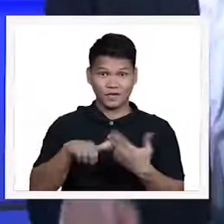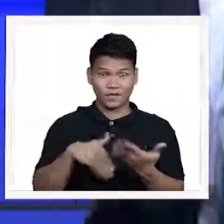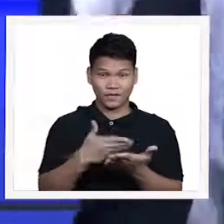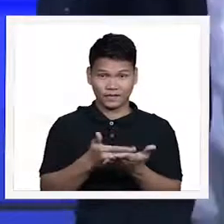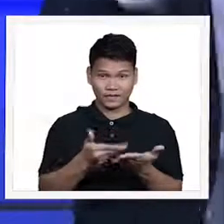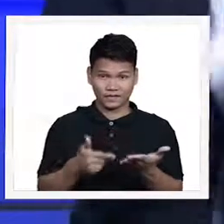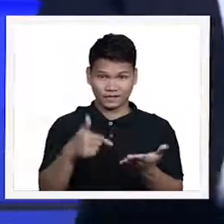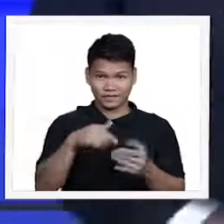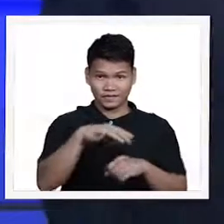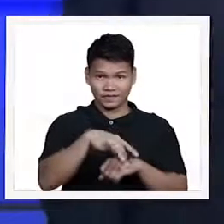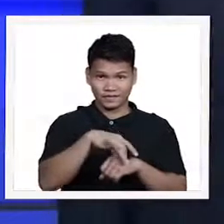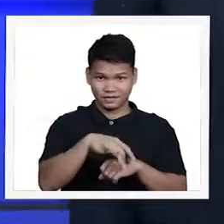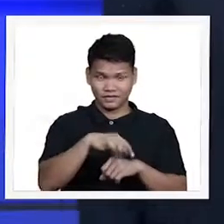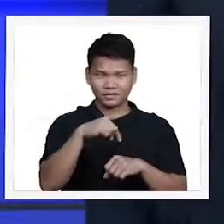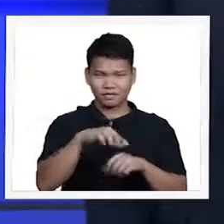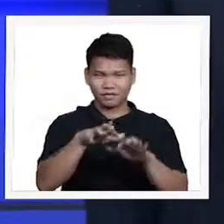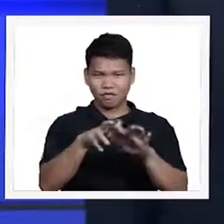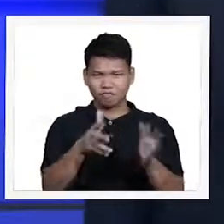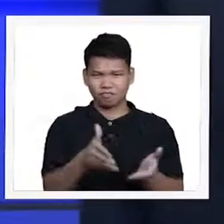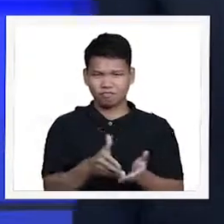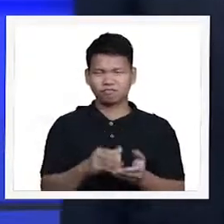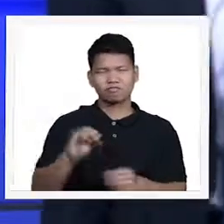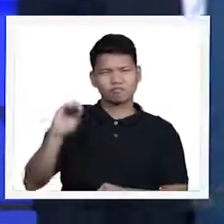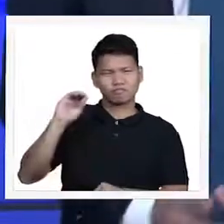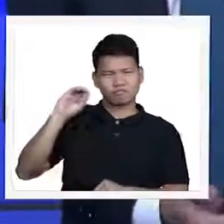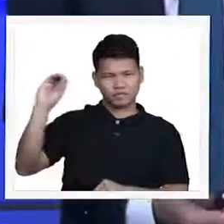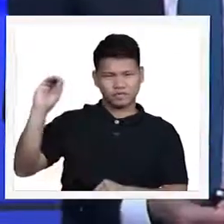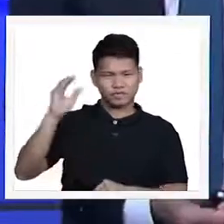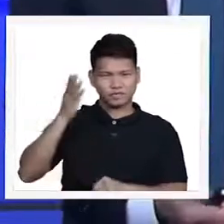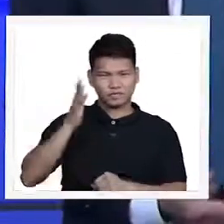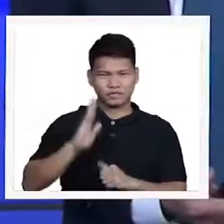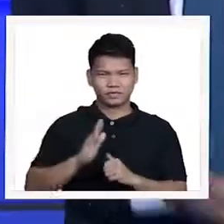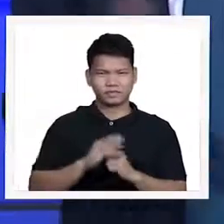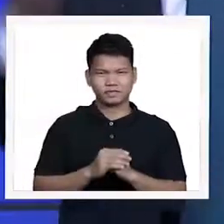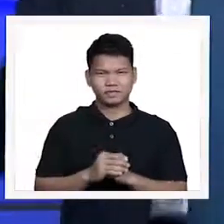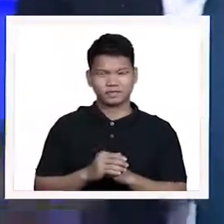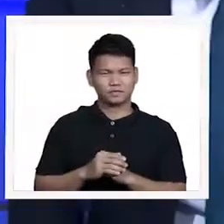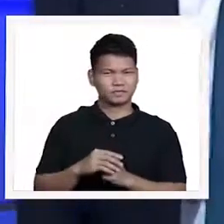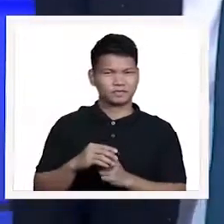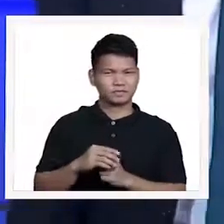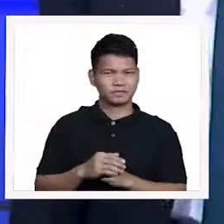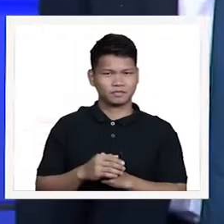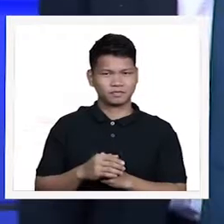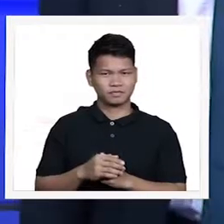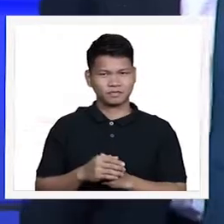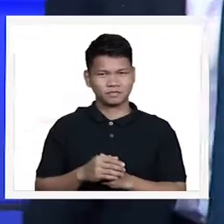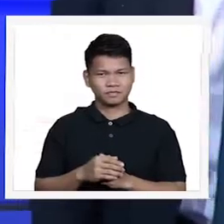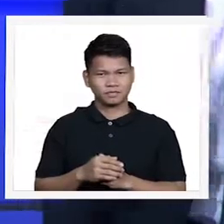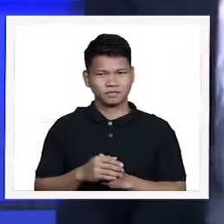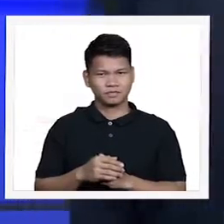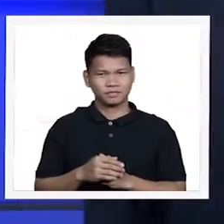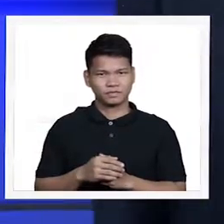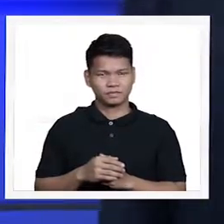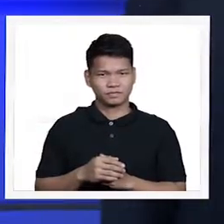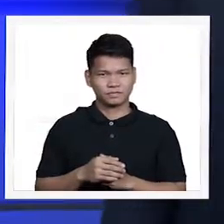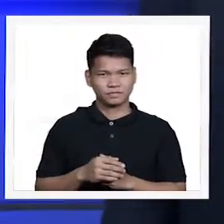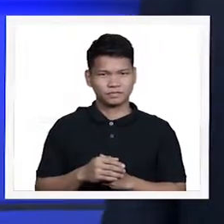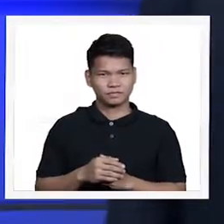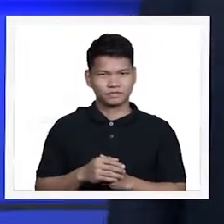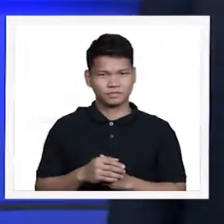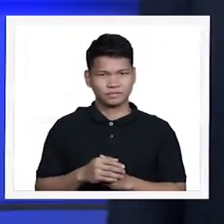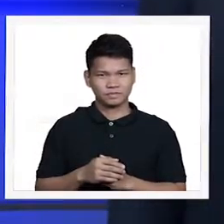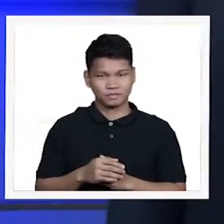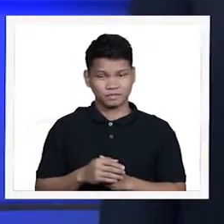narito ay pag-aari ng ating Diyos. Kung magkaga yun, ang Diyos